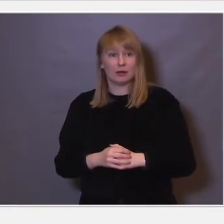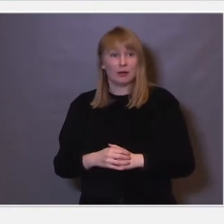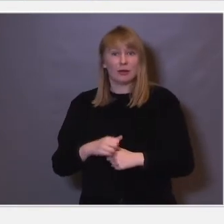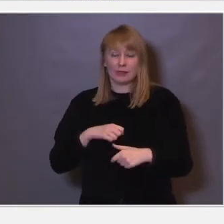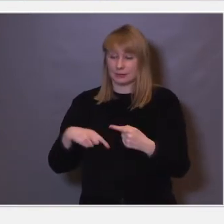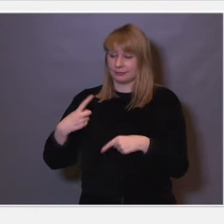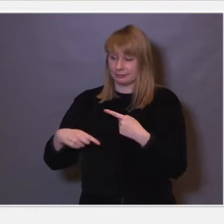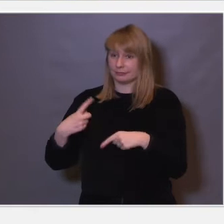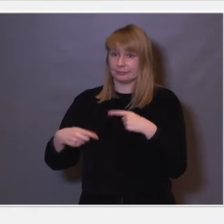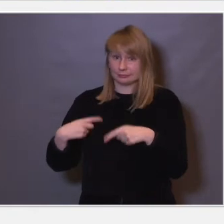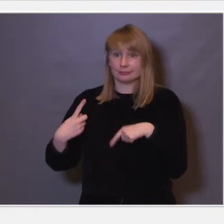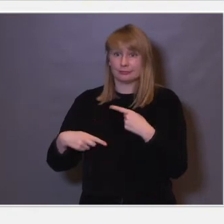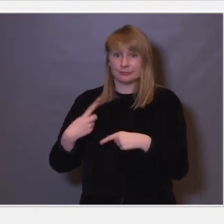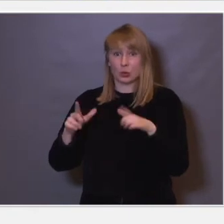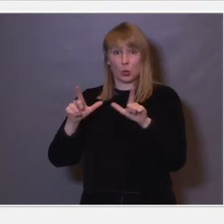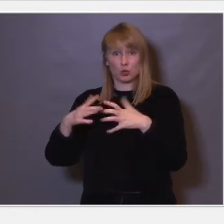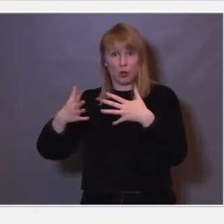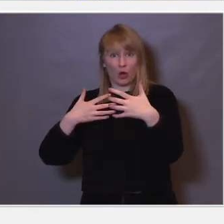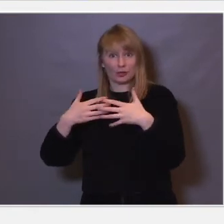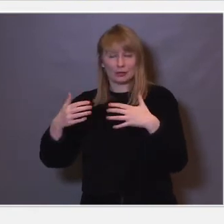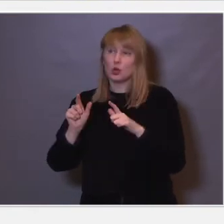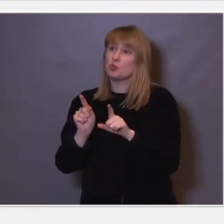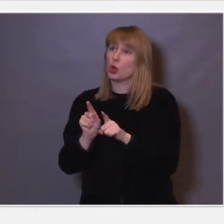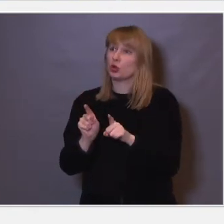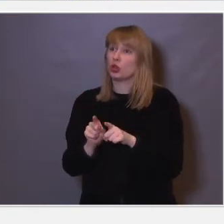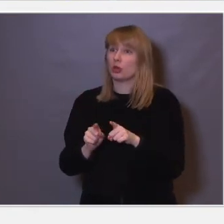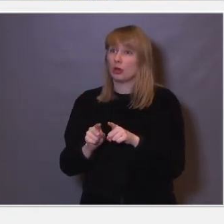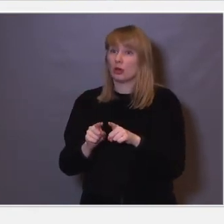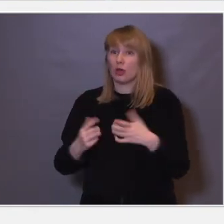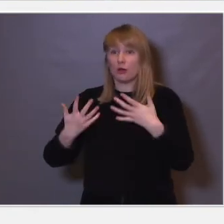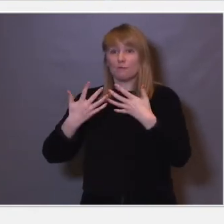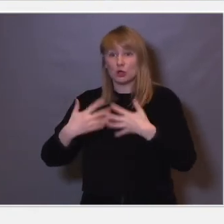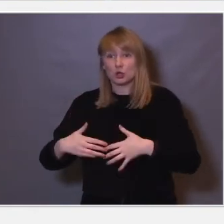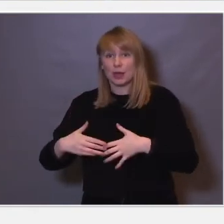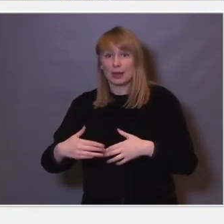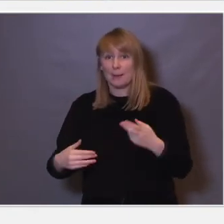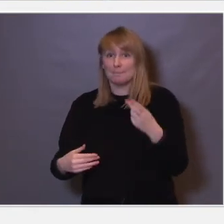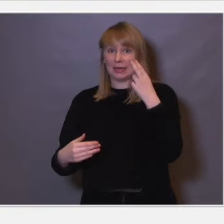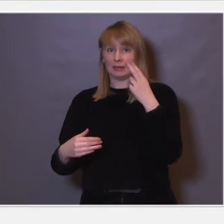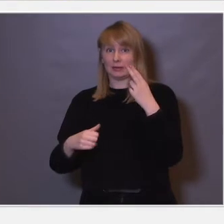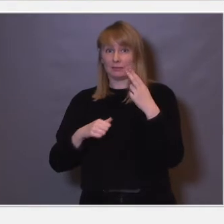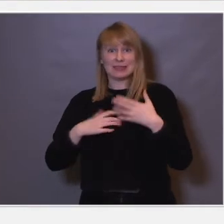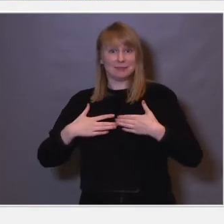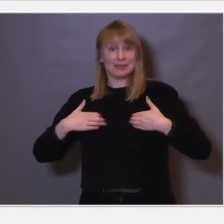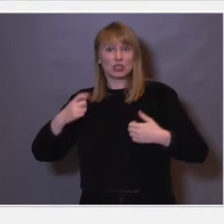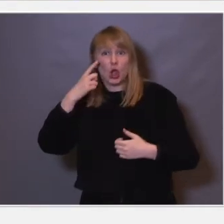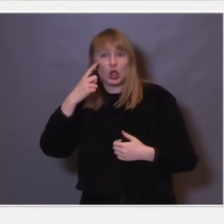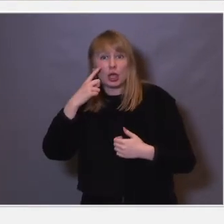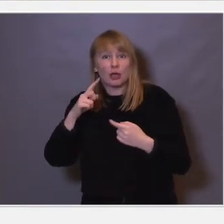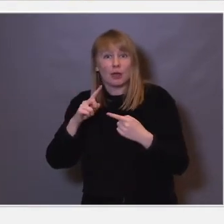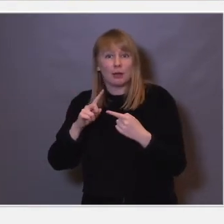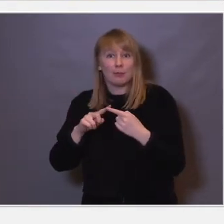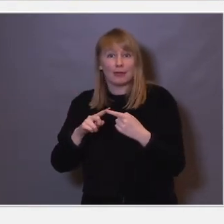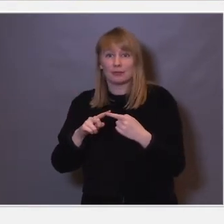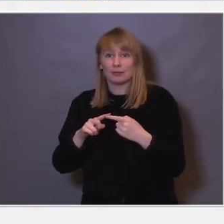får lov til å bli ubehandlet, så kan man bli funksjonelt blind på det øyet som er helt friskt, men man klarer ikke å se